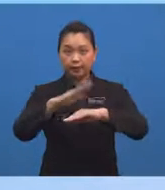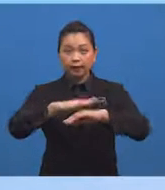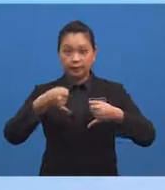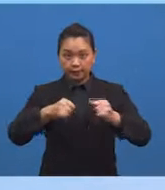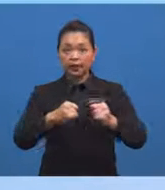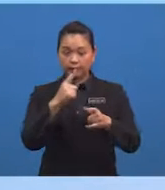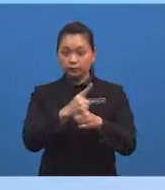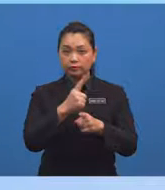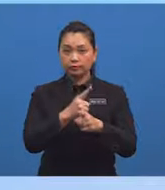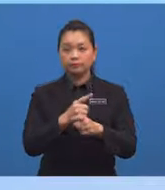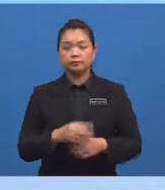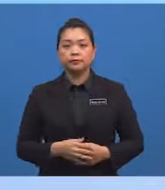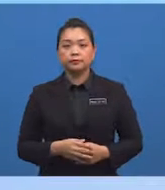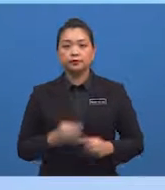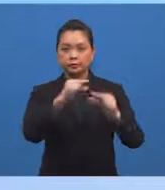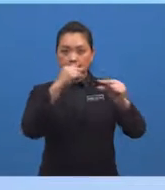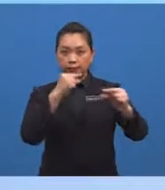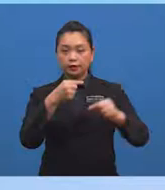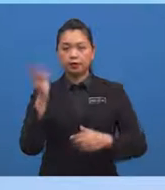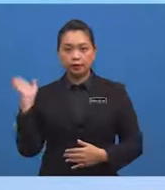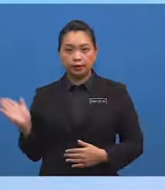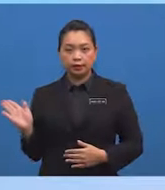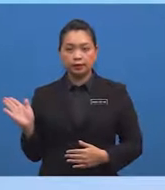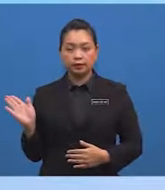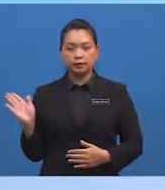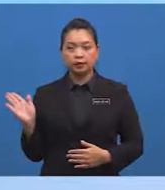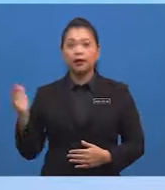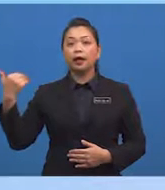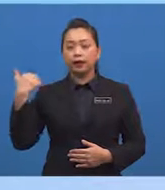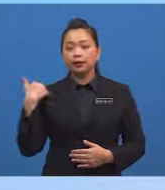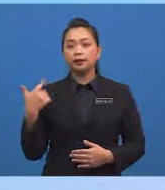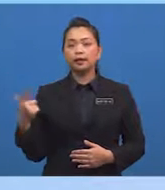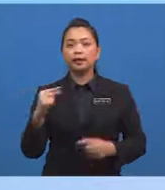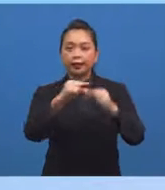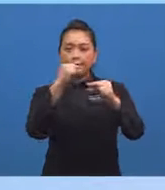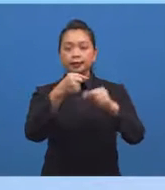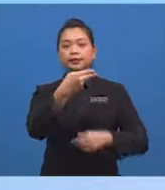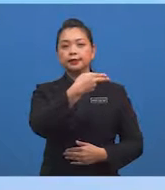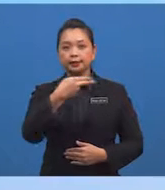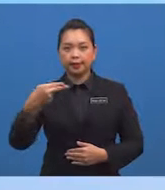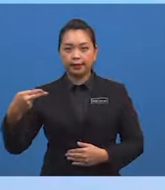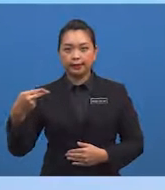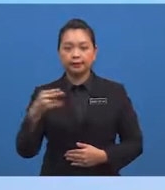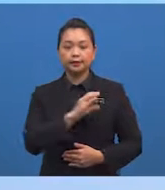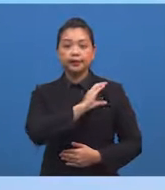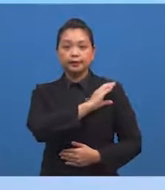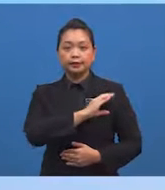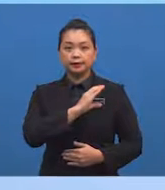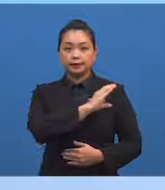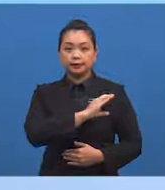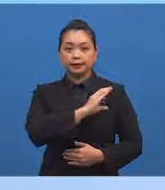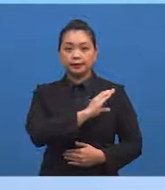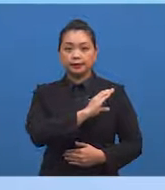Garisan berkembar ini merupakan aplikasi garis selari Antara ciri